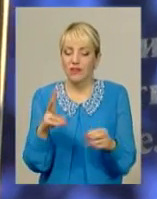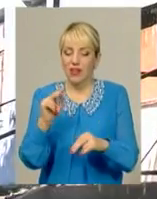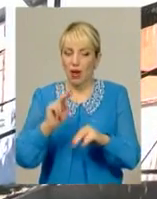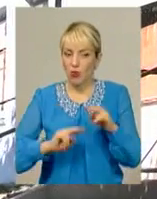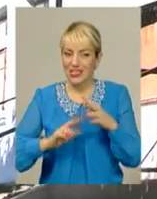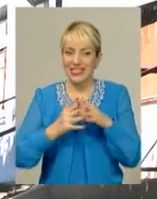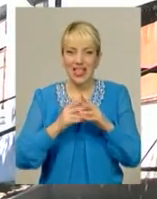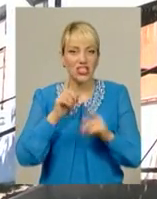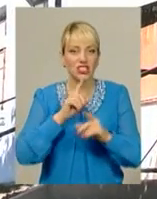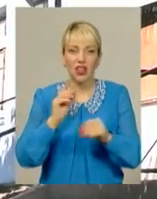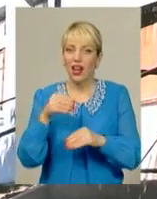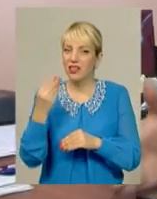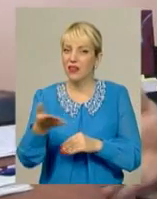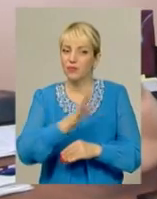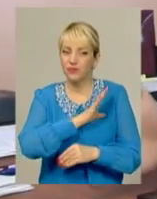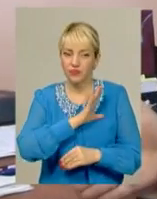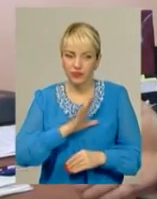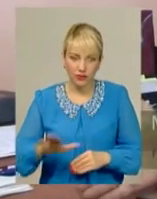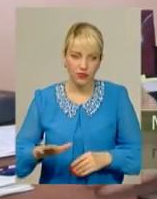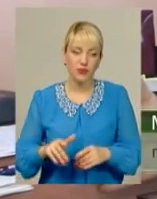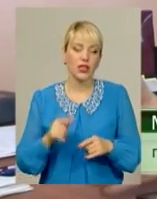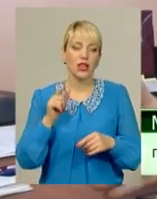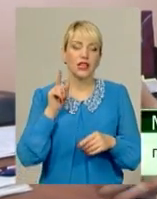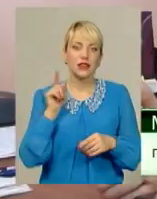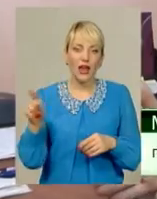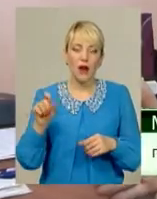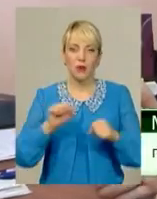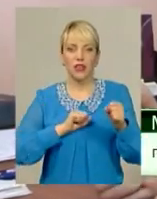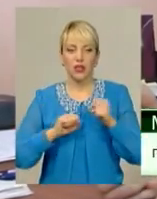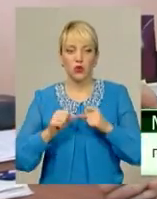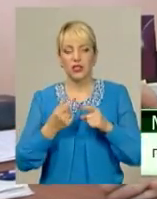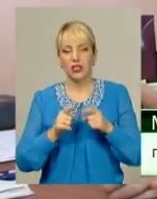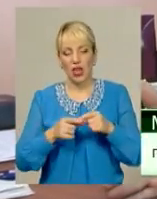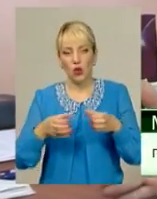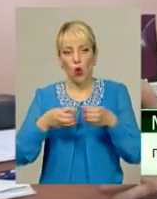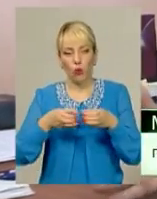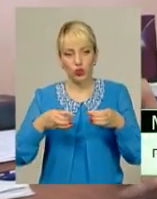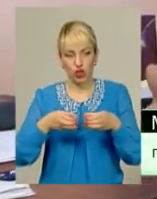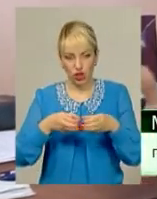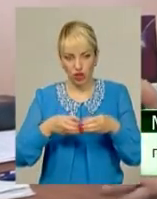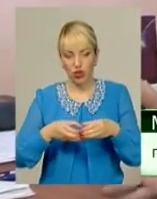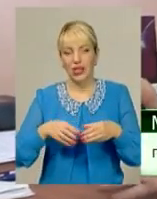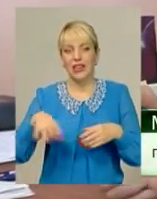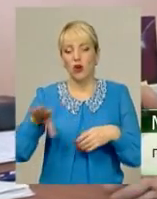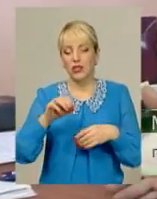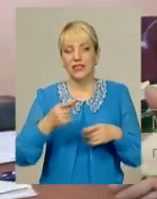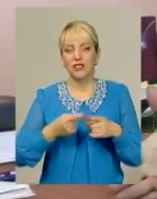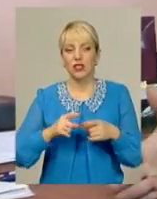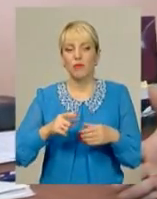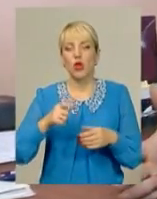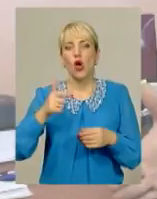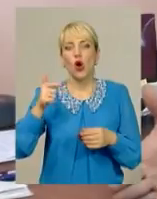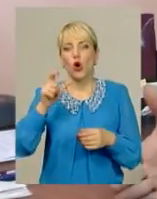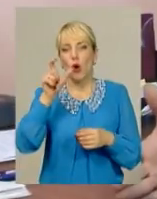селищна рада не давала. Там керує цією общиною громадянин